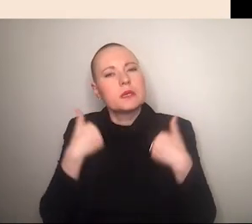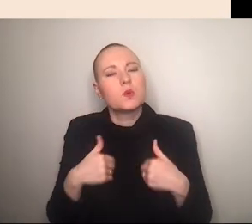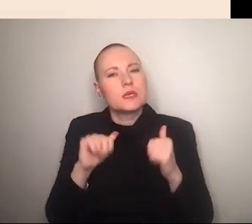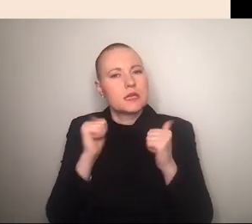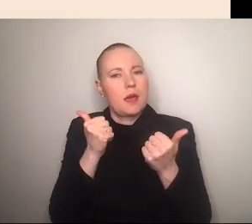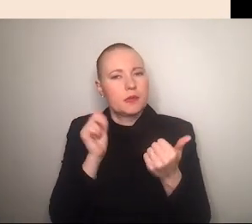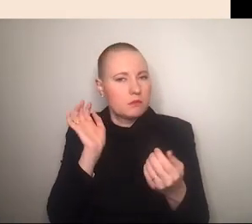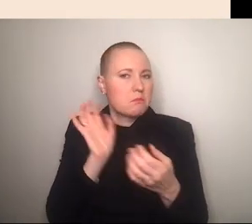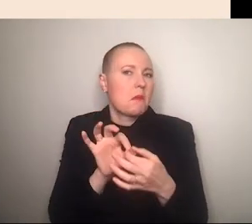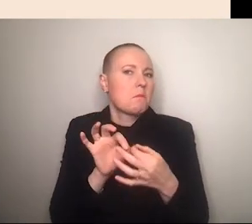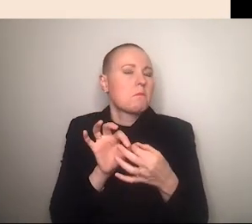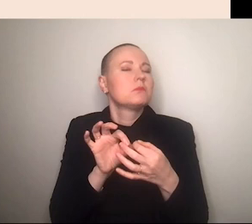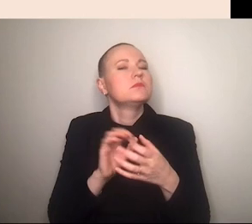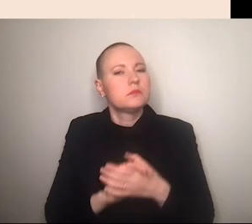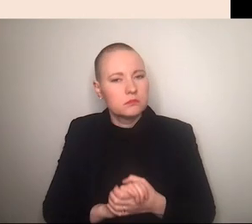teilzuhaben